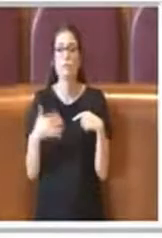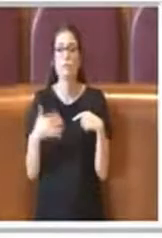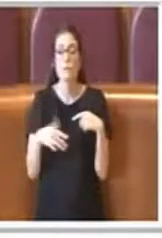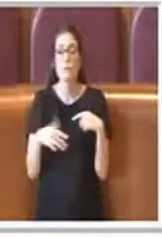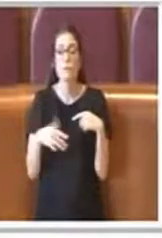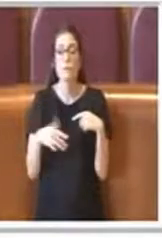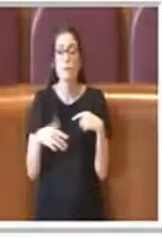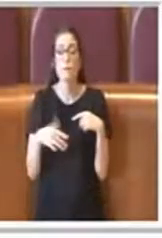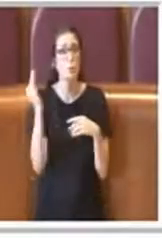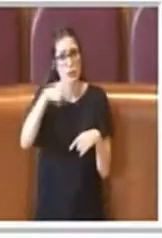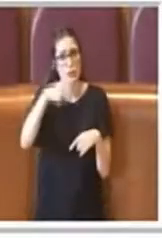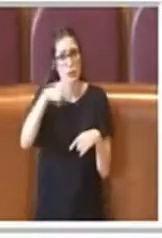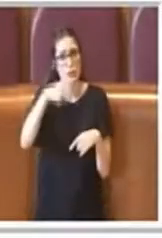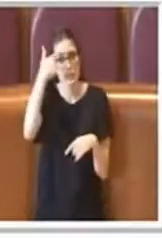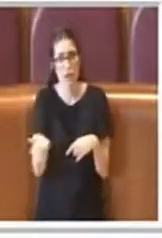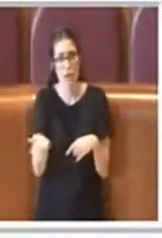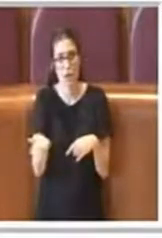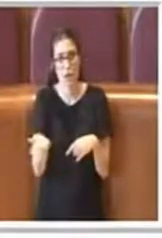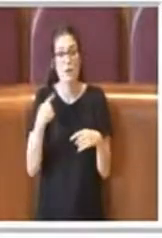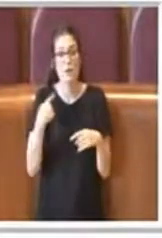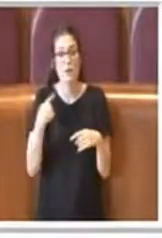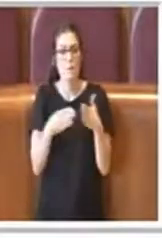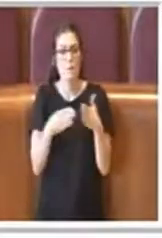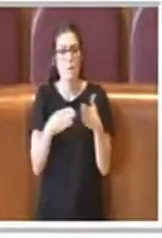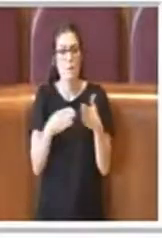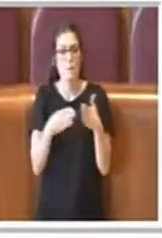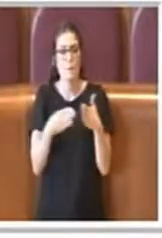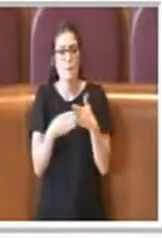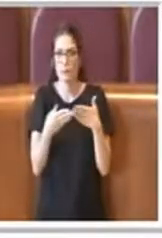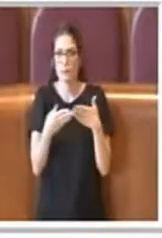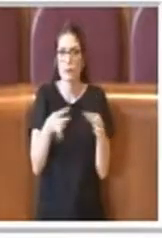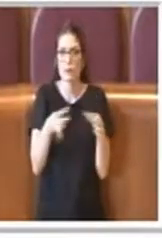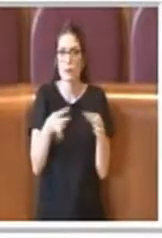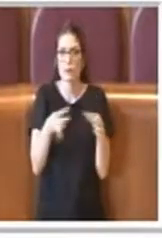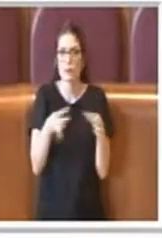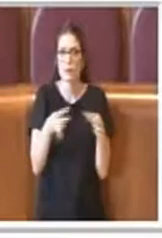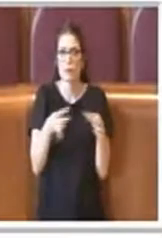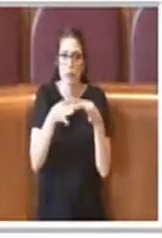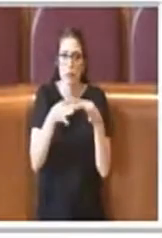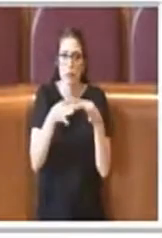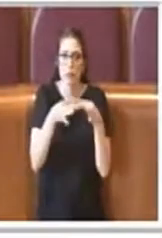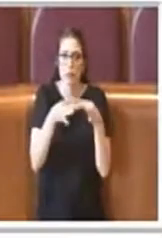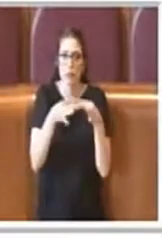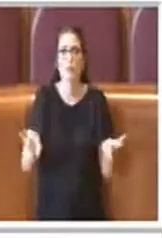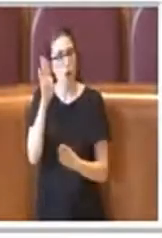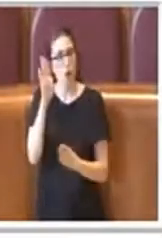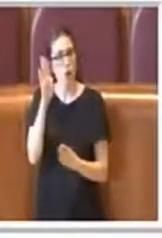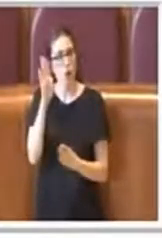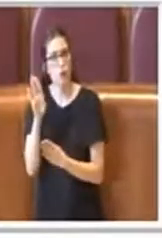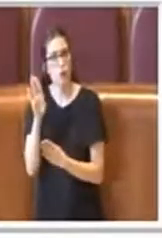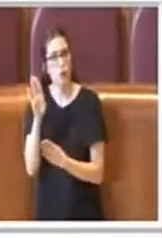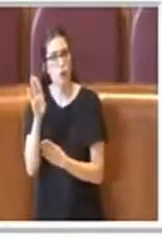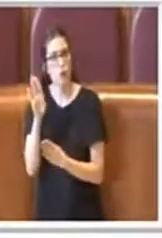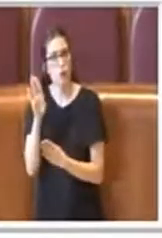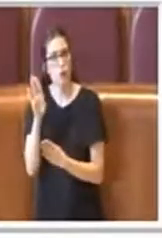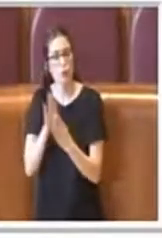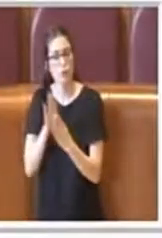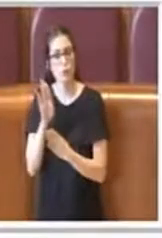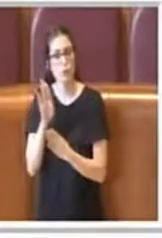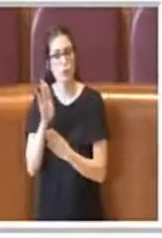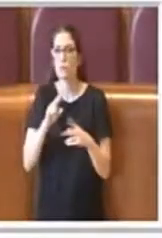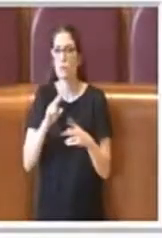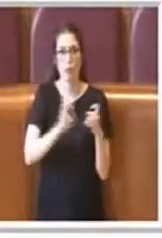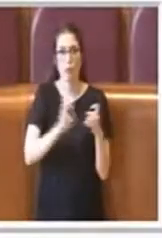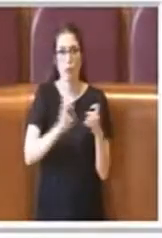lo sappiamo che c'è stata massima apertura e disponibilità al confronto su